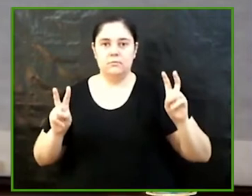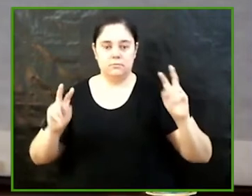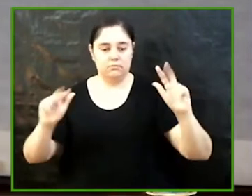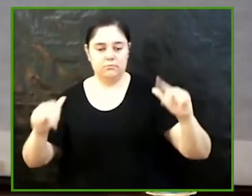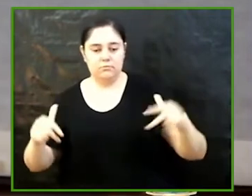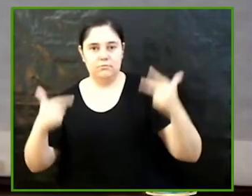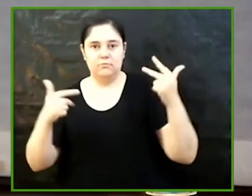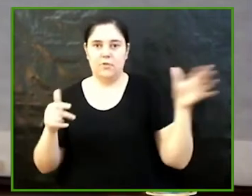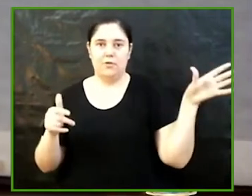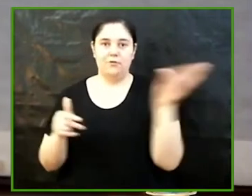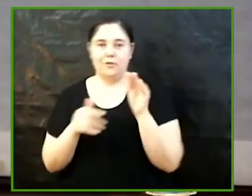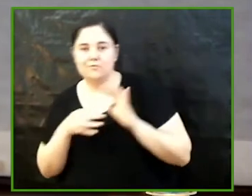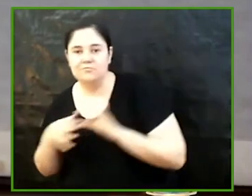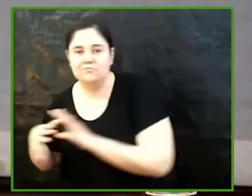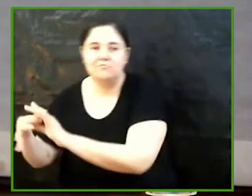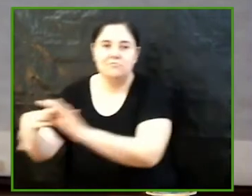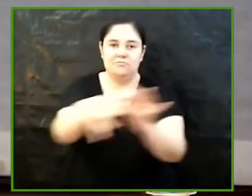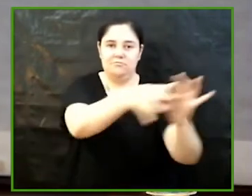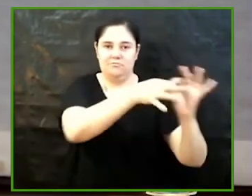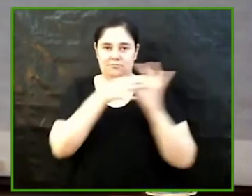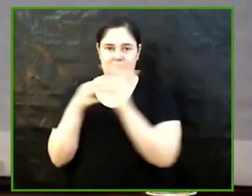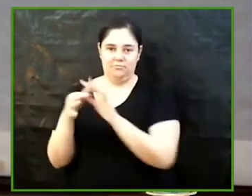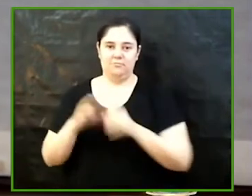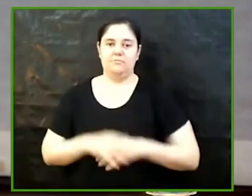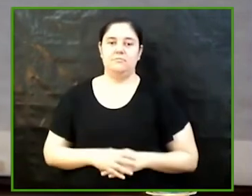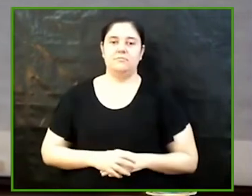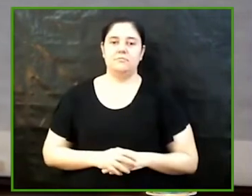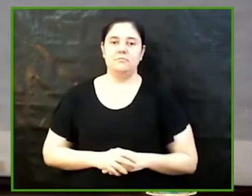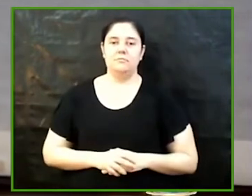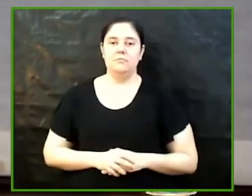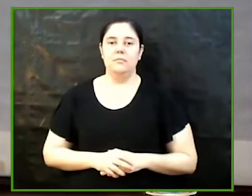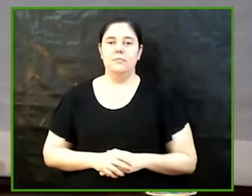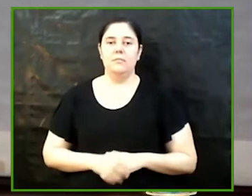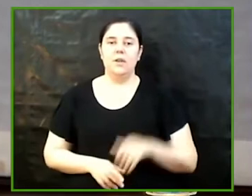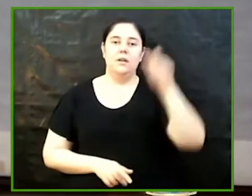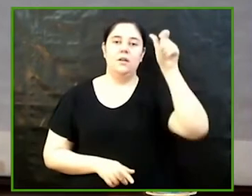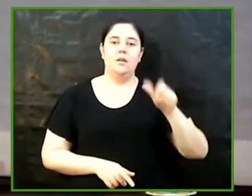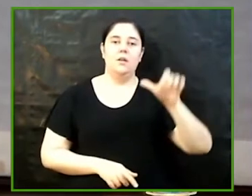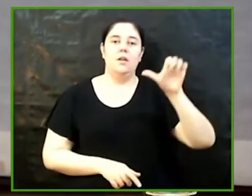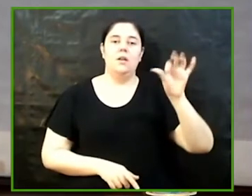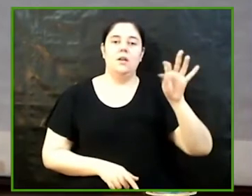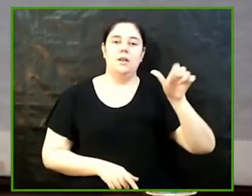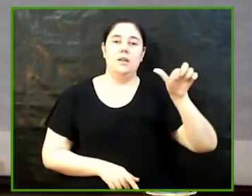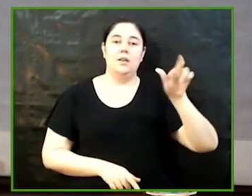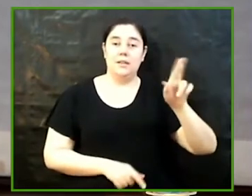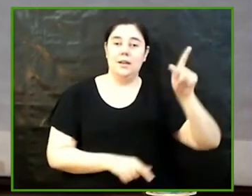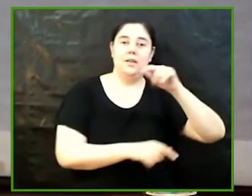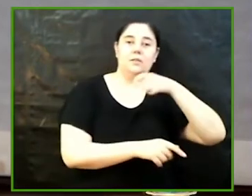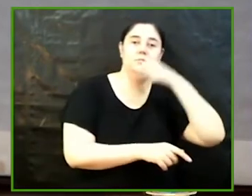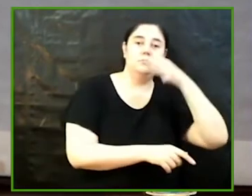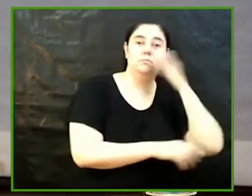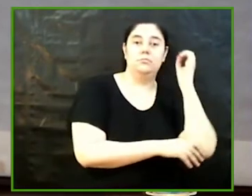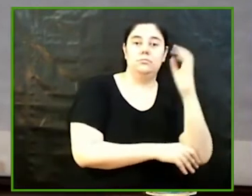més units. El Parlament, simbòlic que farà l'Ester des de França, de fet, ho farà mitjançant el Zoom.